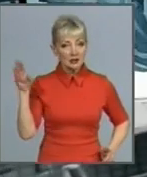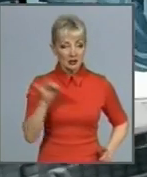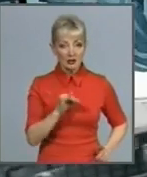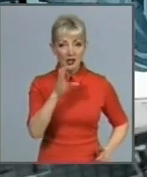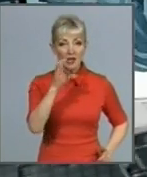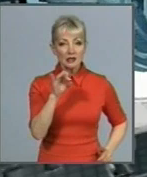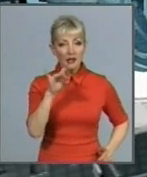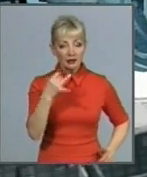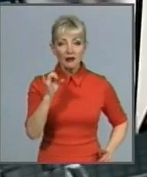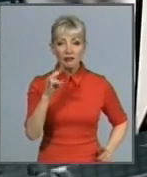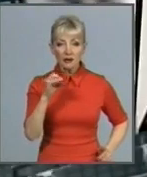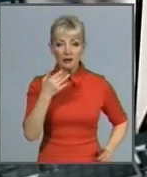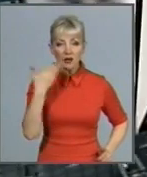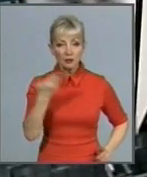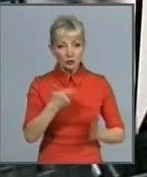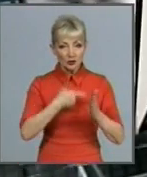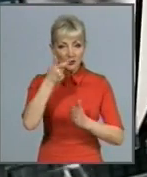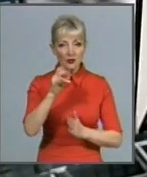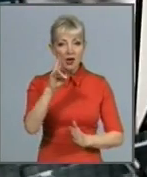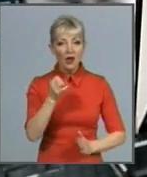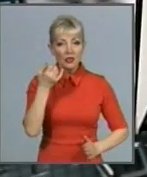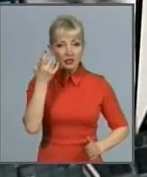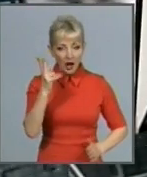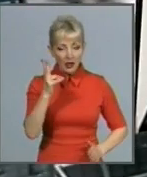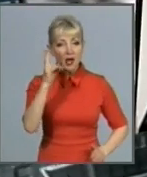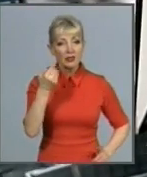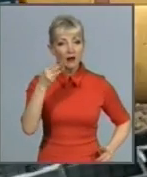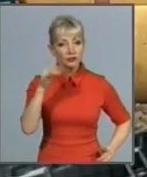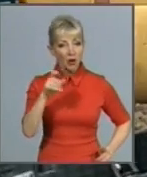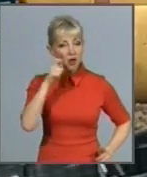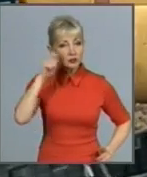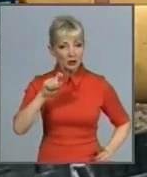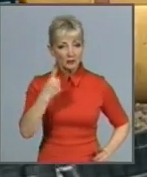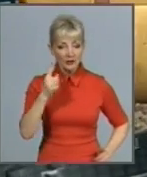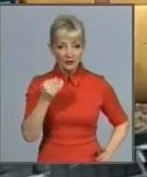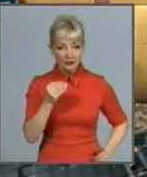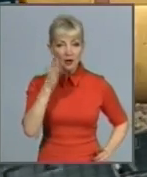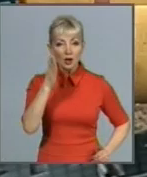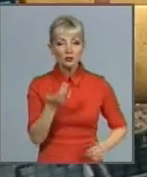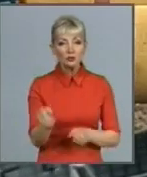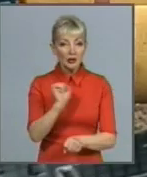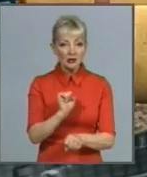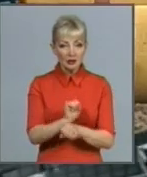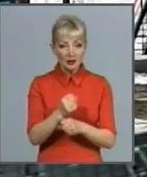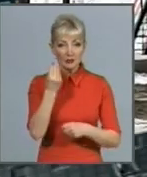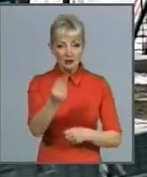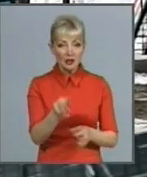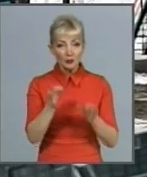коментуючи заяву НАК «Нафтогаз України» про те, що з 1 лютого може припинитися постачання природного газу.